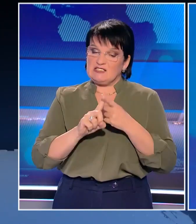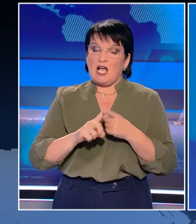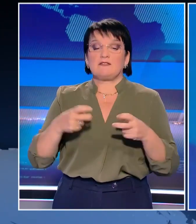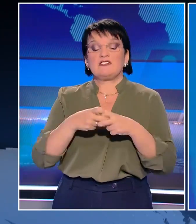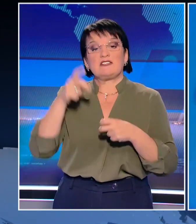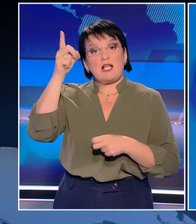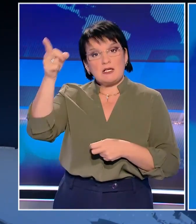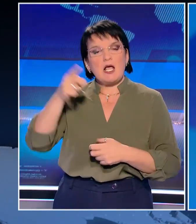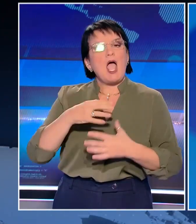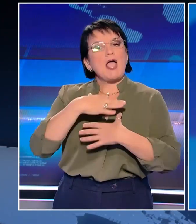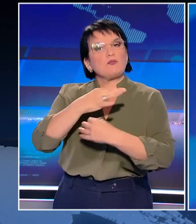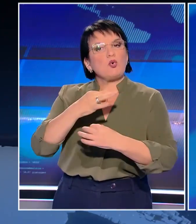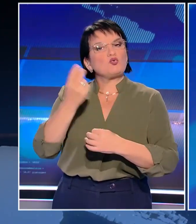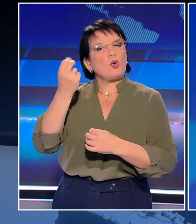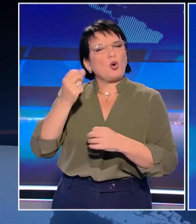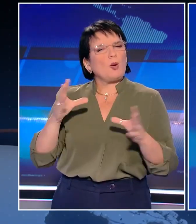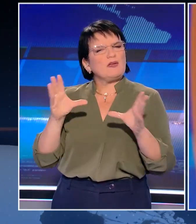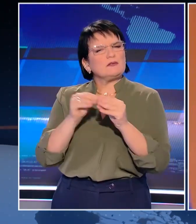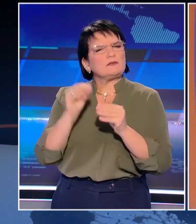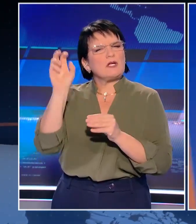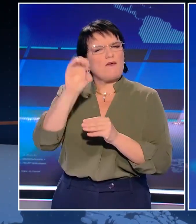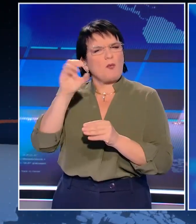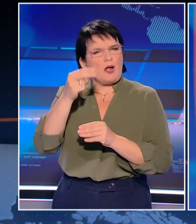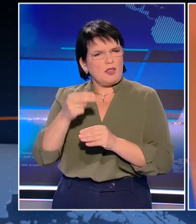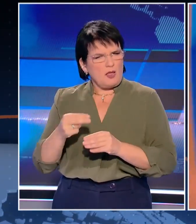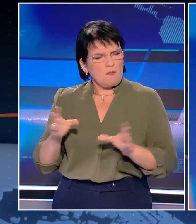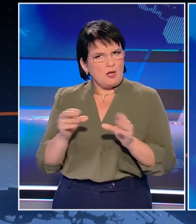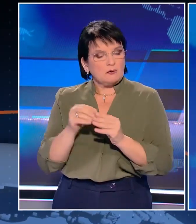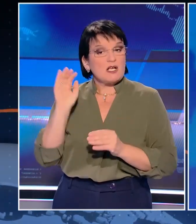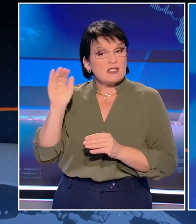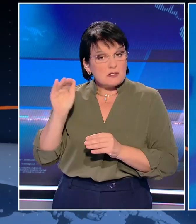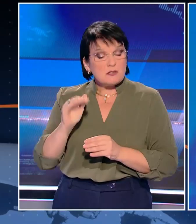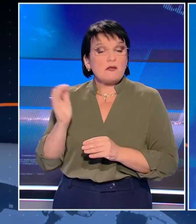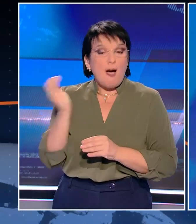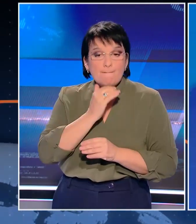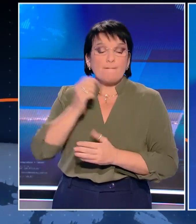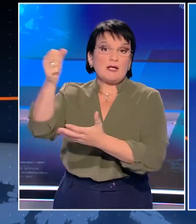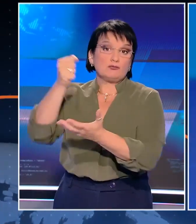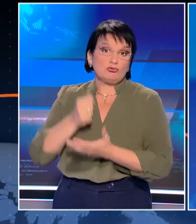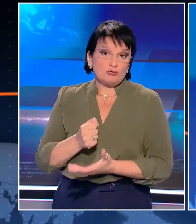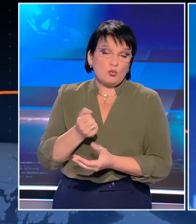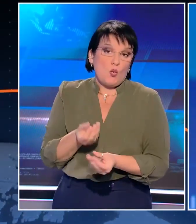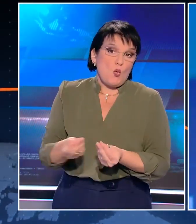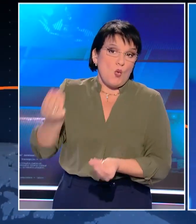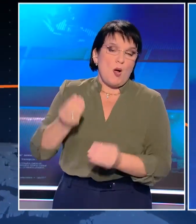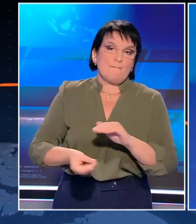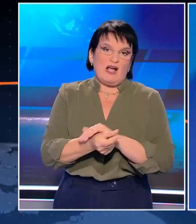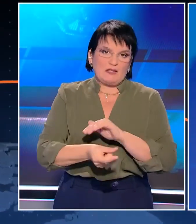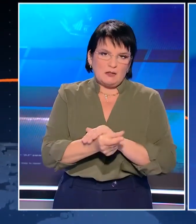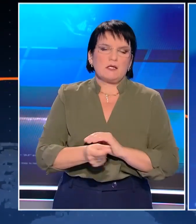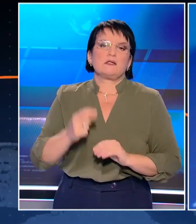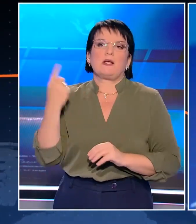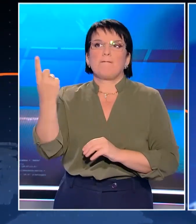στις Βρυξέλλες με τον Επίτροπο Οικονομίας Πάολο Τζεντιλόνι από τον οποίο ζήτησε την αύξηση των κονδυλίων για τη μετανάστευση και τις